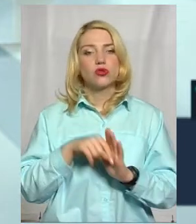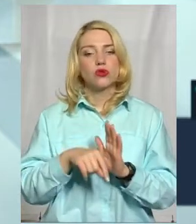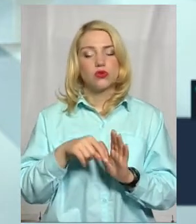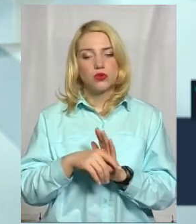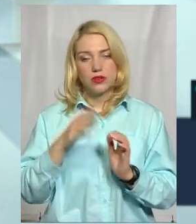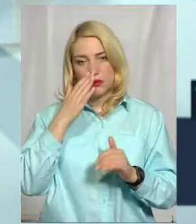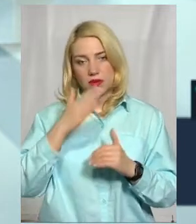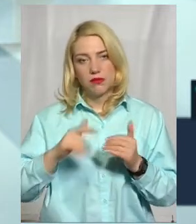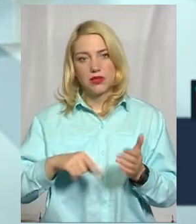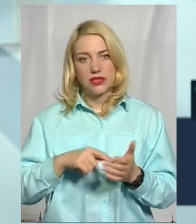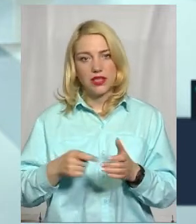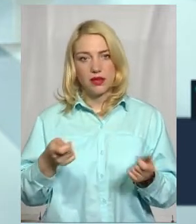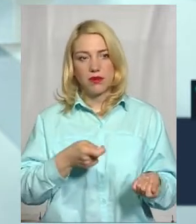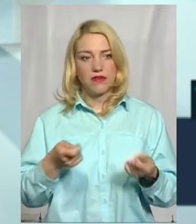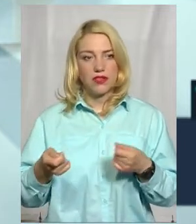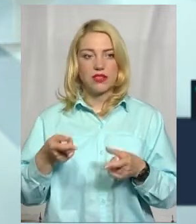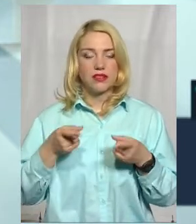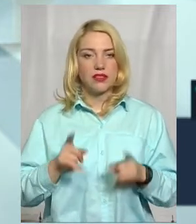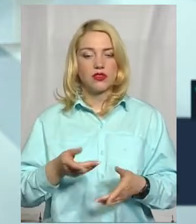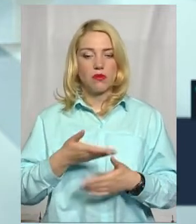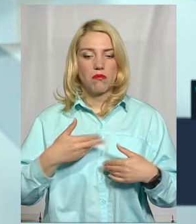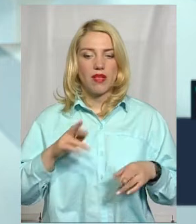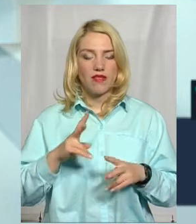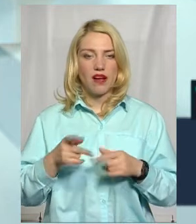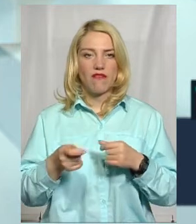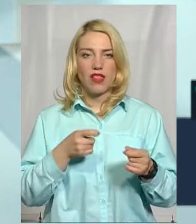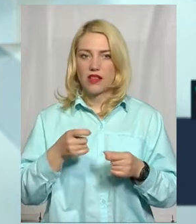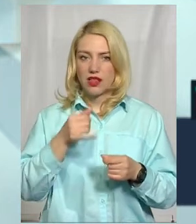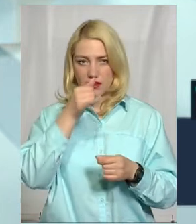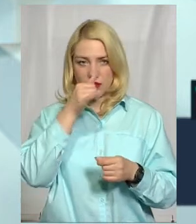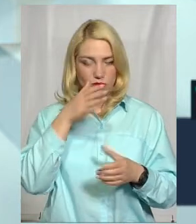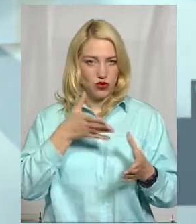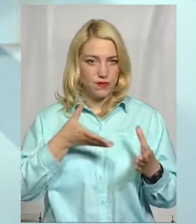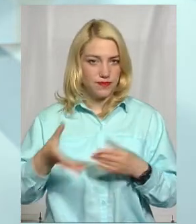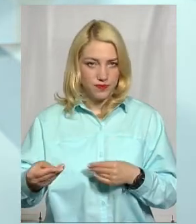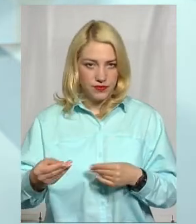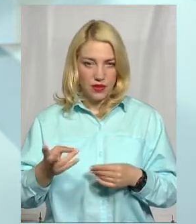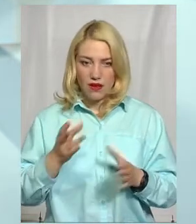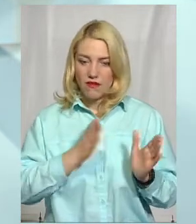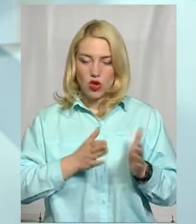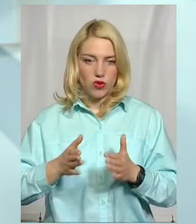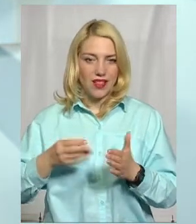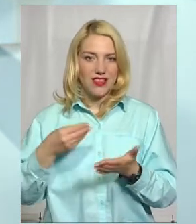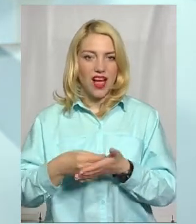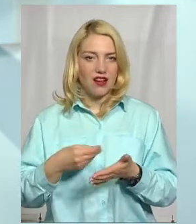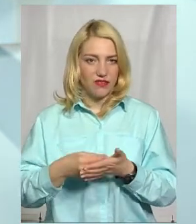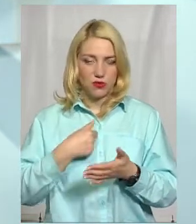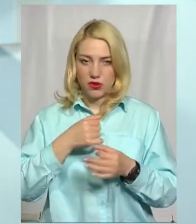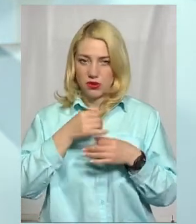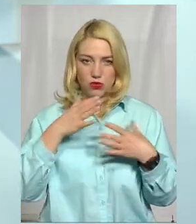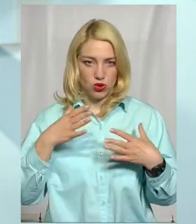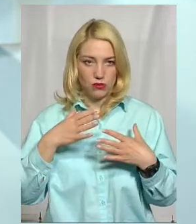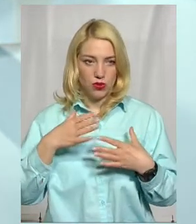перевезень, дійсно, ми як влада не регулюємо тариф, який встановлюють